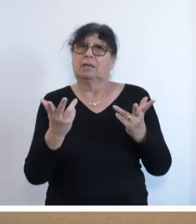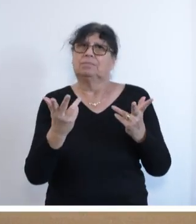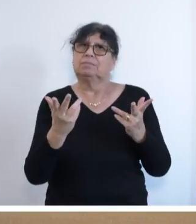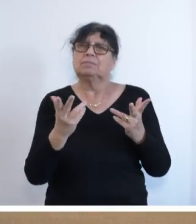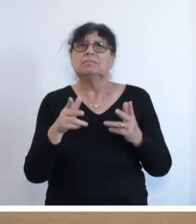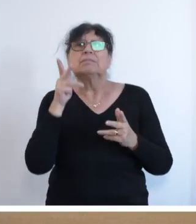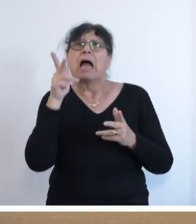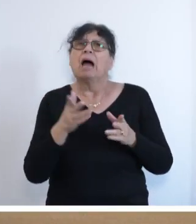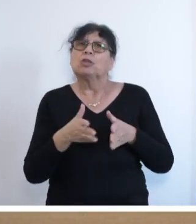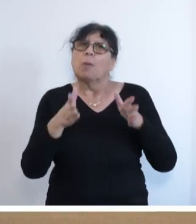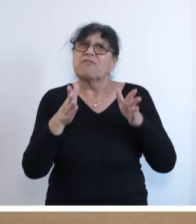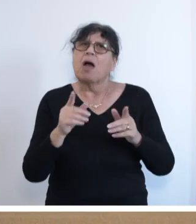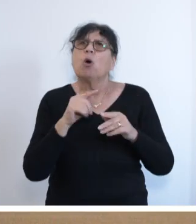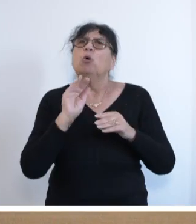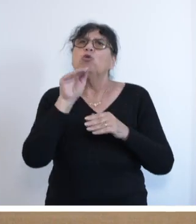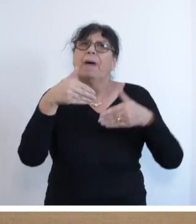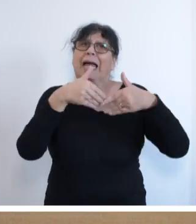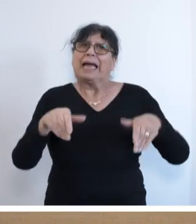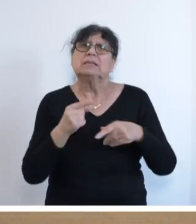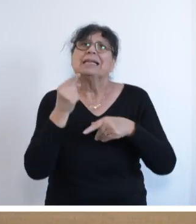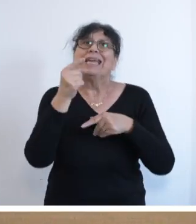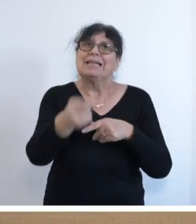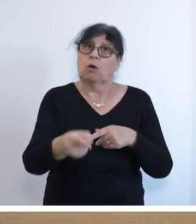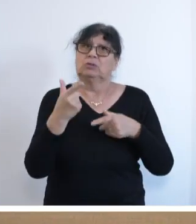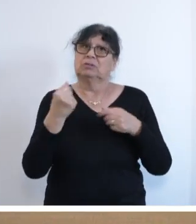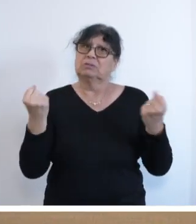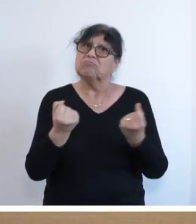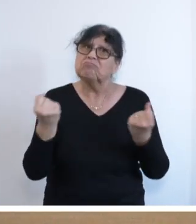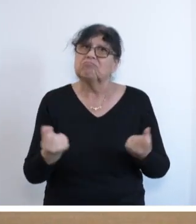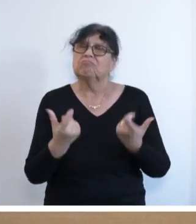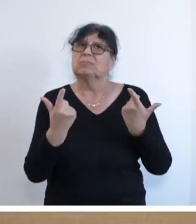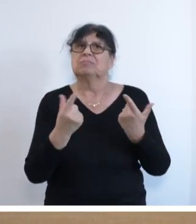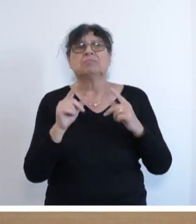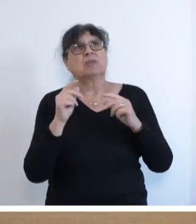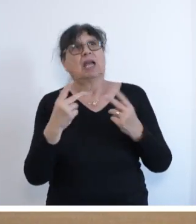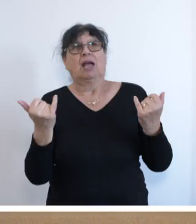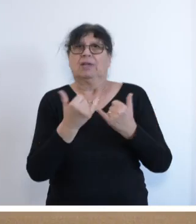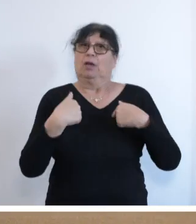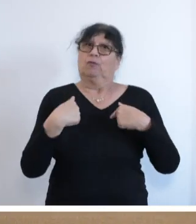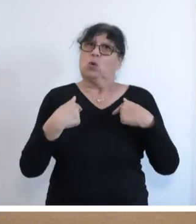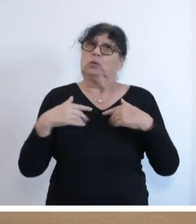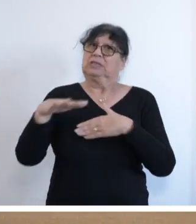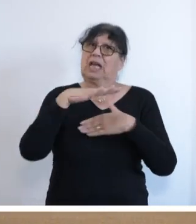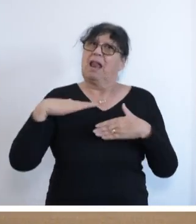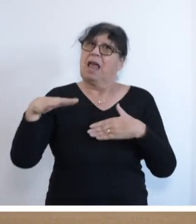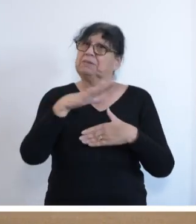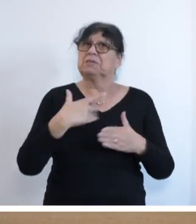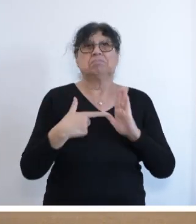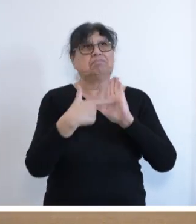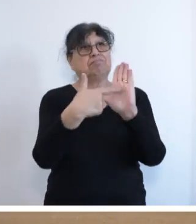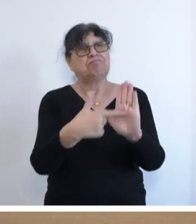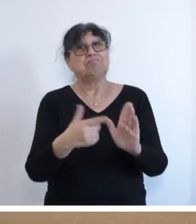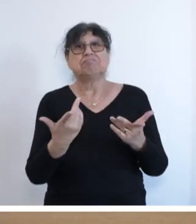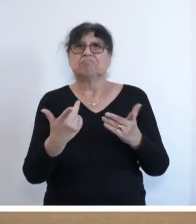weit über die Grenzen des Saarlandes gewirkt und war dabei ein Gesicht unseres Landes. Ich spreche ihm